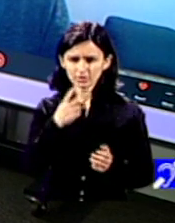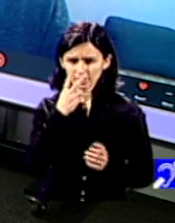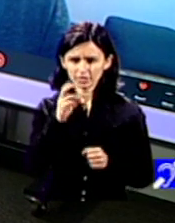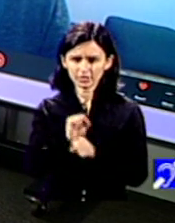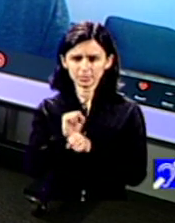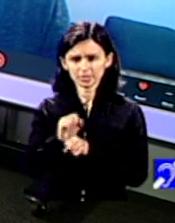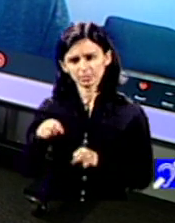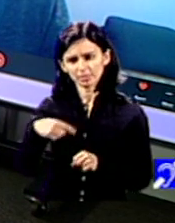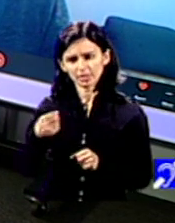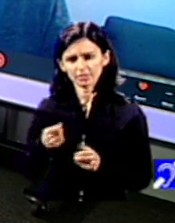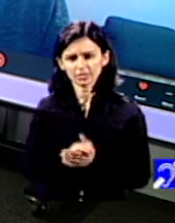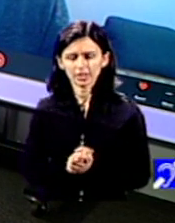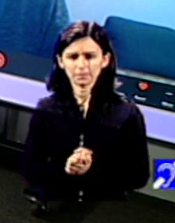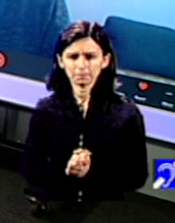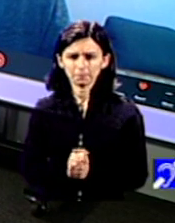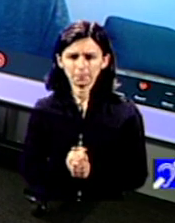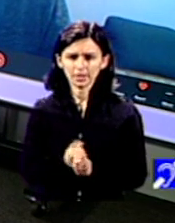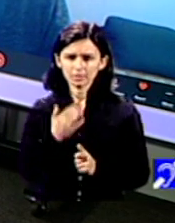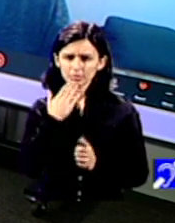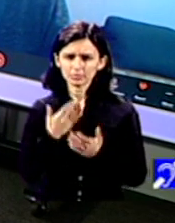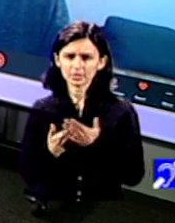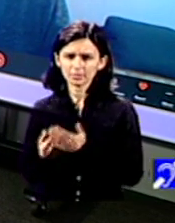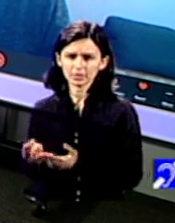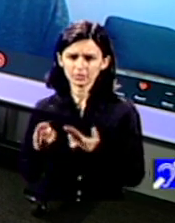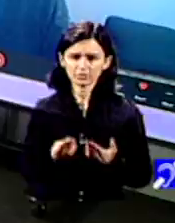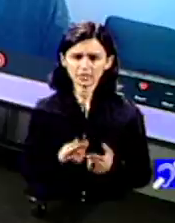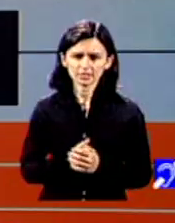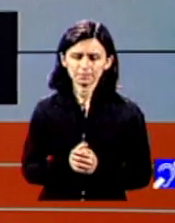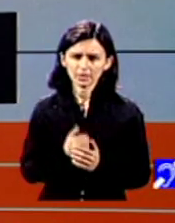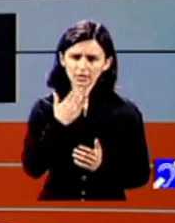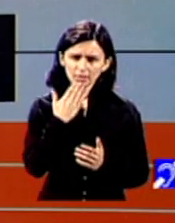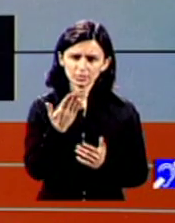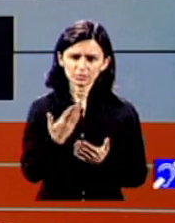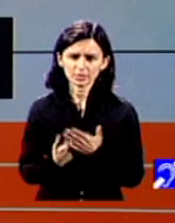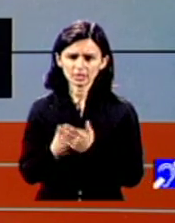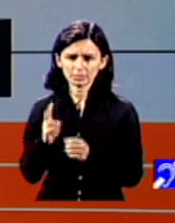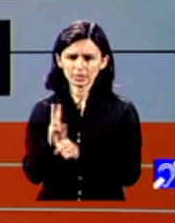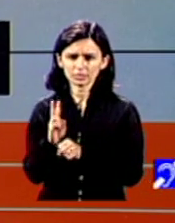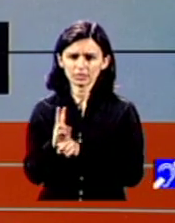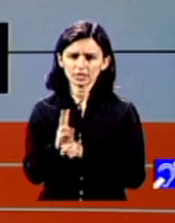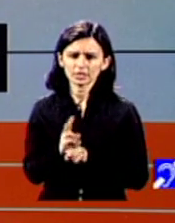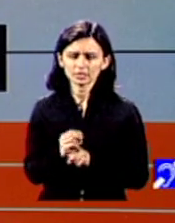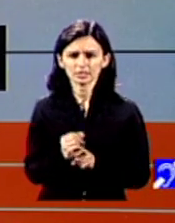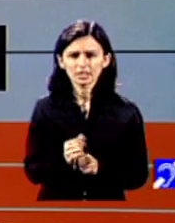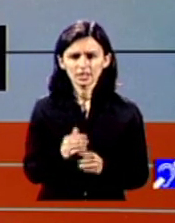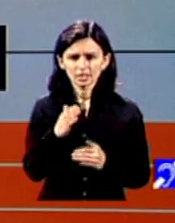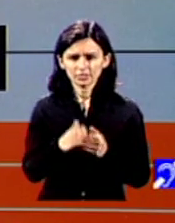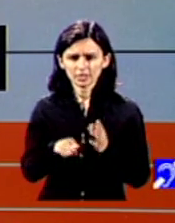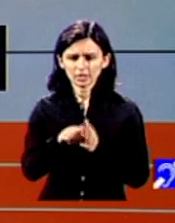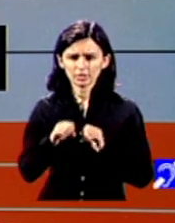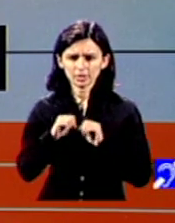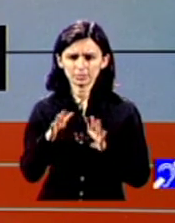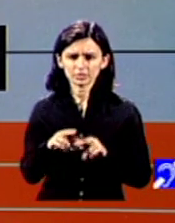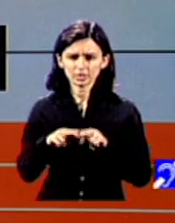săptămâna viitoare eu îți mulțumesc pentru invitație mulțumesc și dumneavoastră doamnelor domnilor pentru că ne-ați urmărit fără prejudecăți la